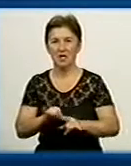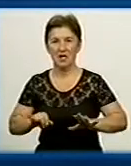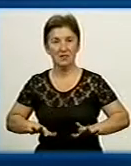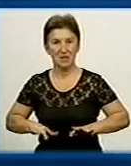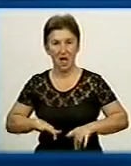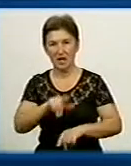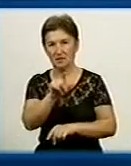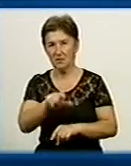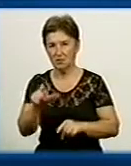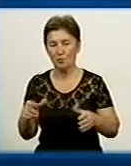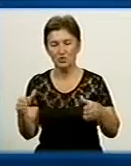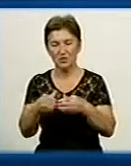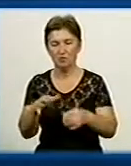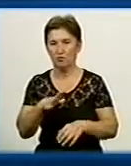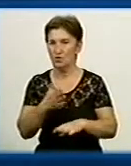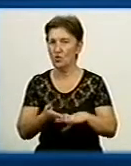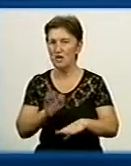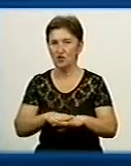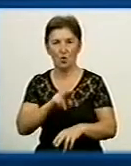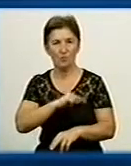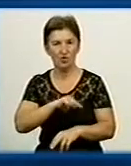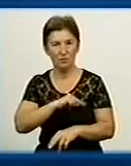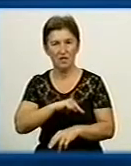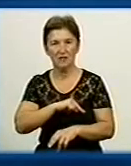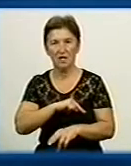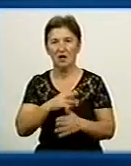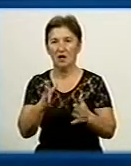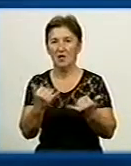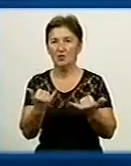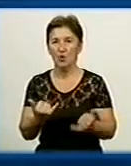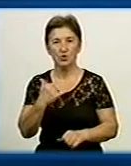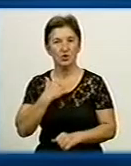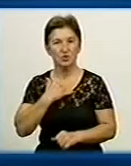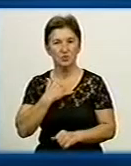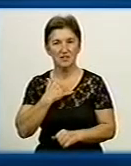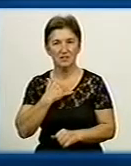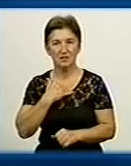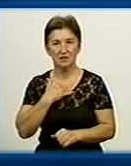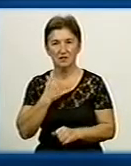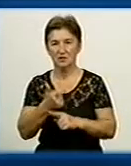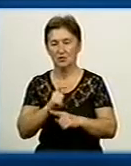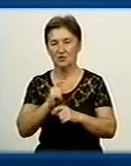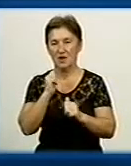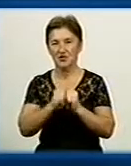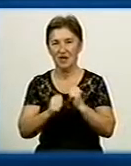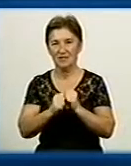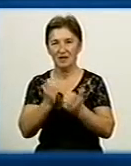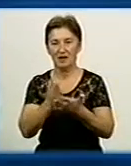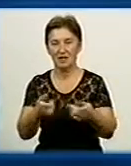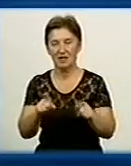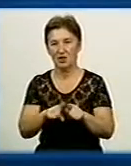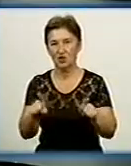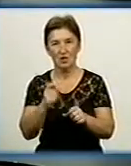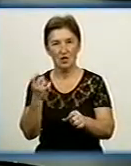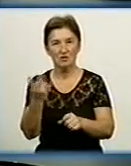дуже було тяжко працювати. Тому що, знаєте, сьогодні у нас дуже часто є такі речі, що треба